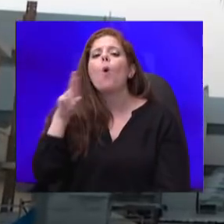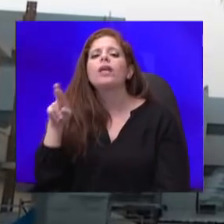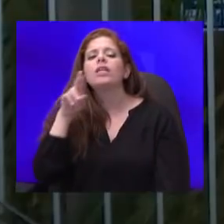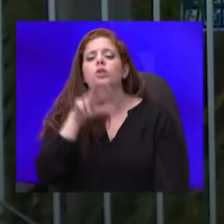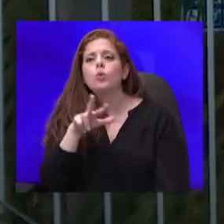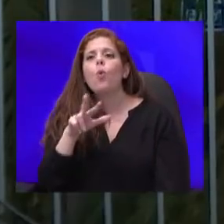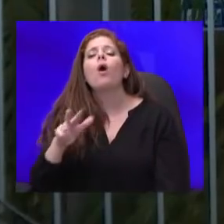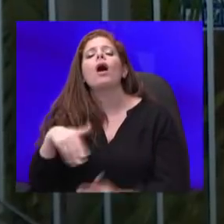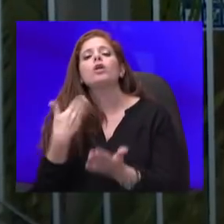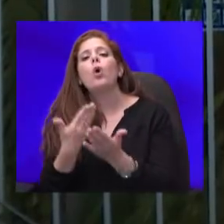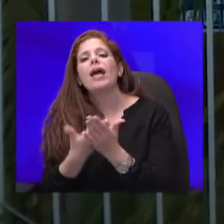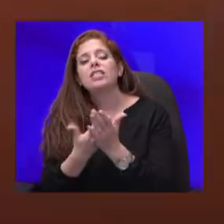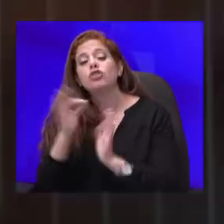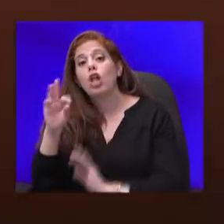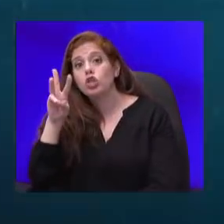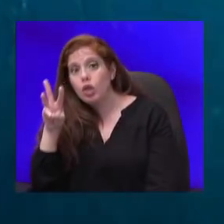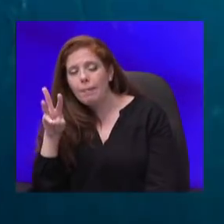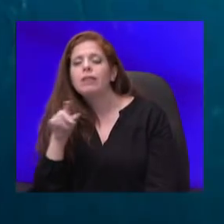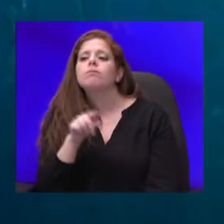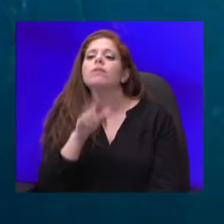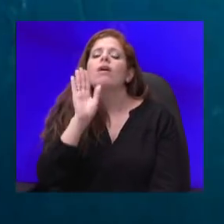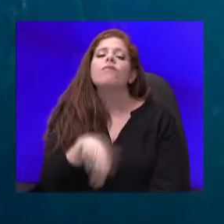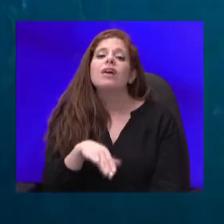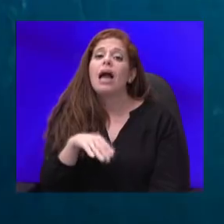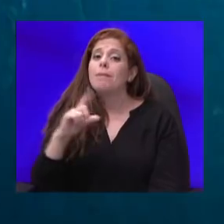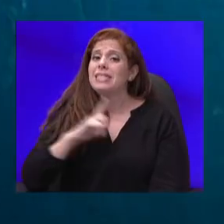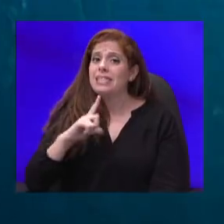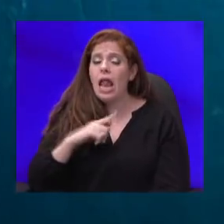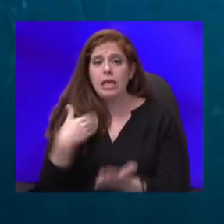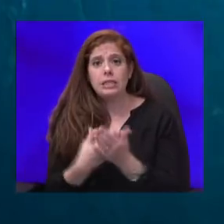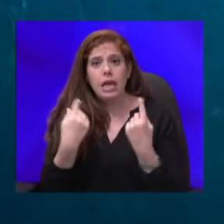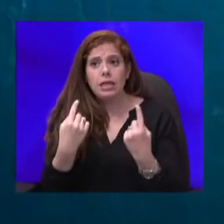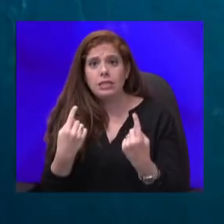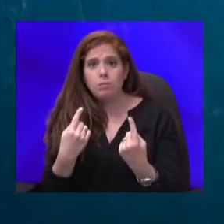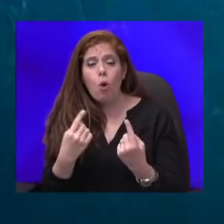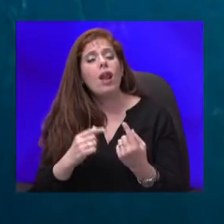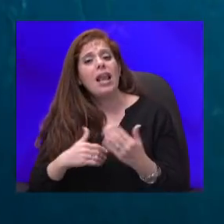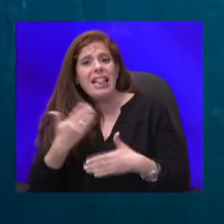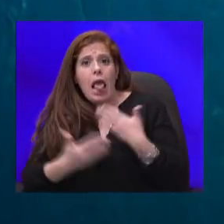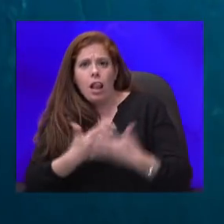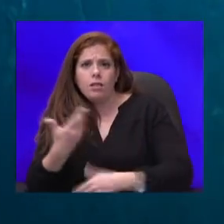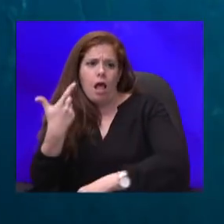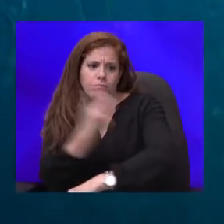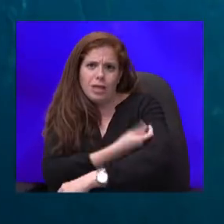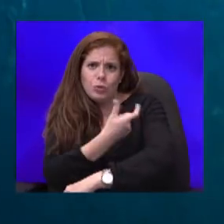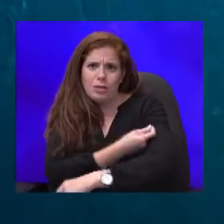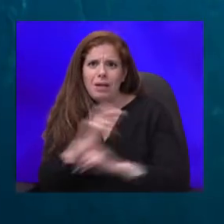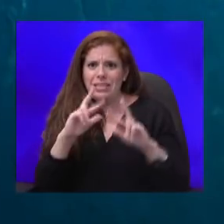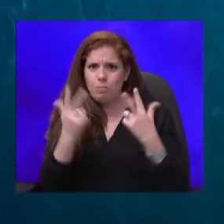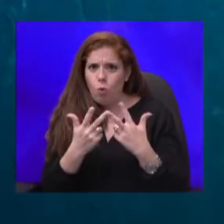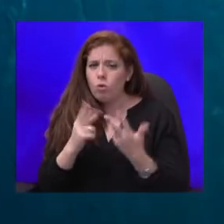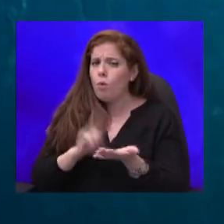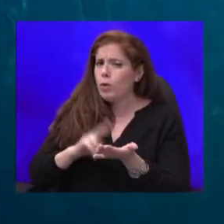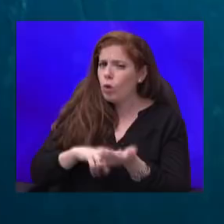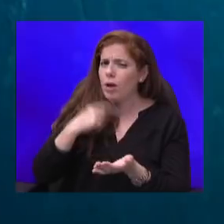וגם צהל הציע את עצמו לנהל את מערך חלוקת החיסונים לציבור. בקופות החולים אומרים בתגובה, אנחנו יודות את העבודה, תנו לנו